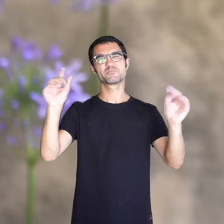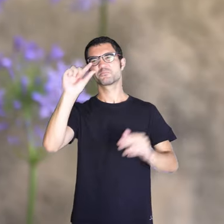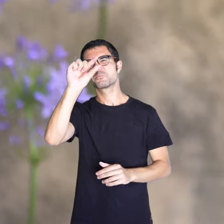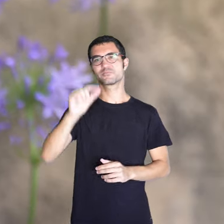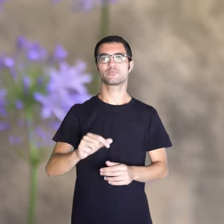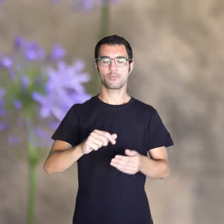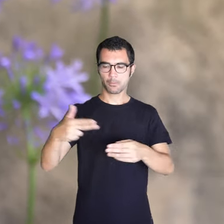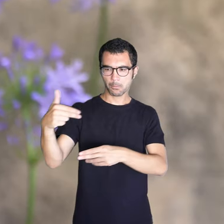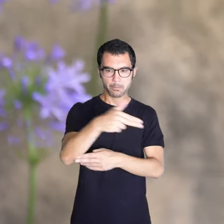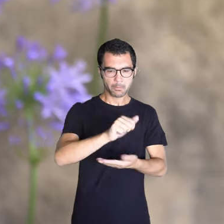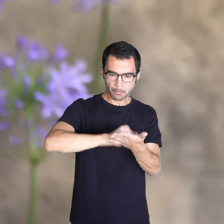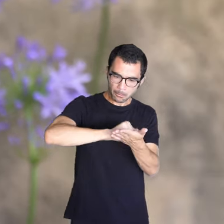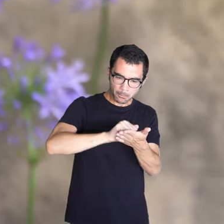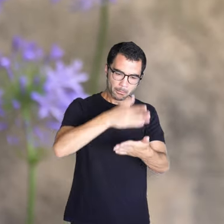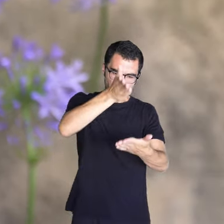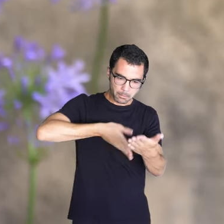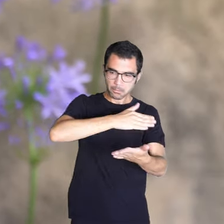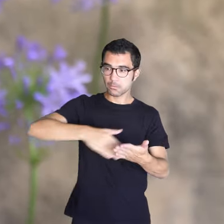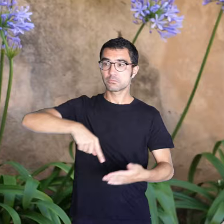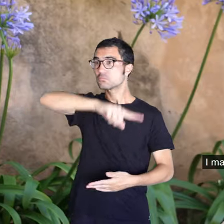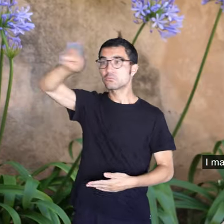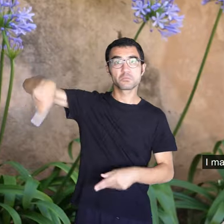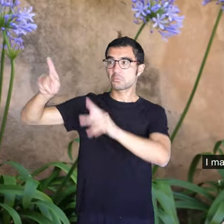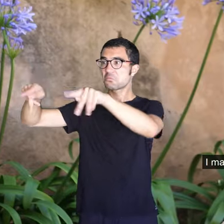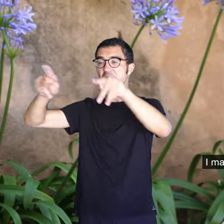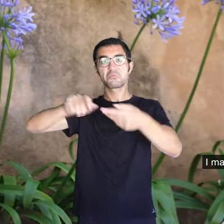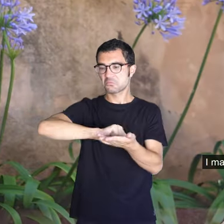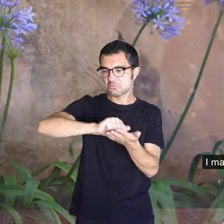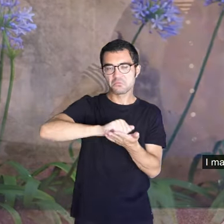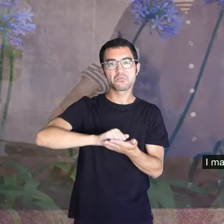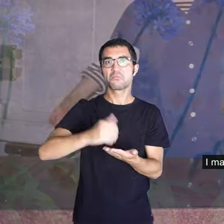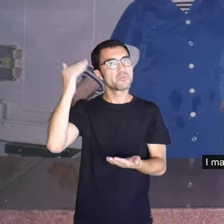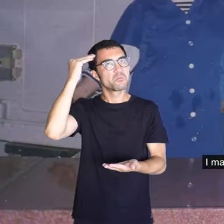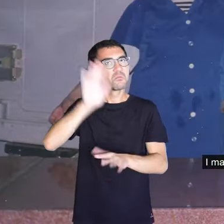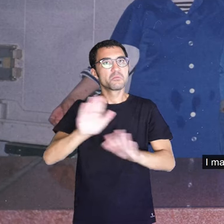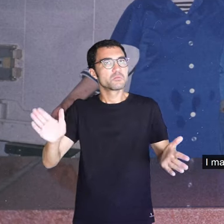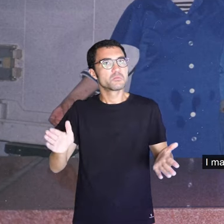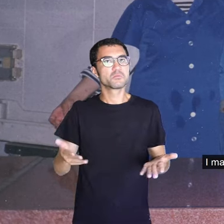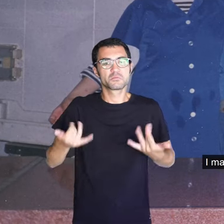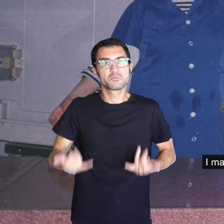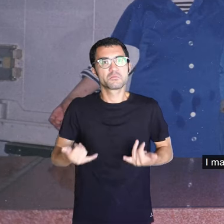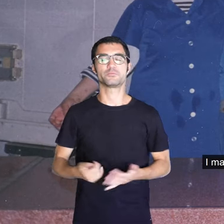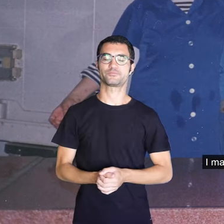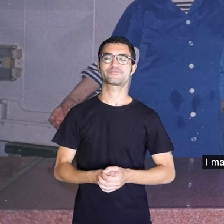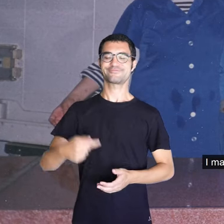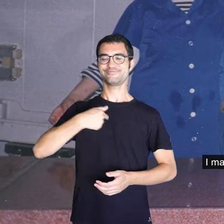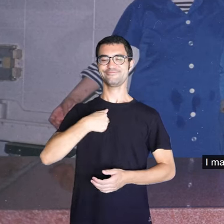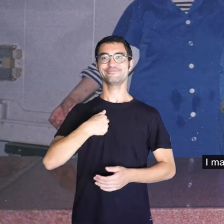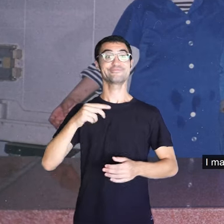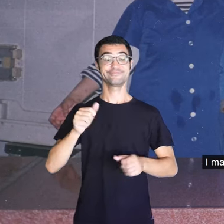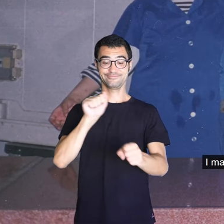Perquè hi ha molta gent que no el sap fer ni net al peix. Vaig fer una encimada ben grossa i